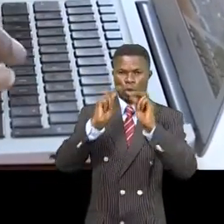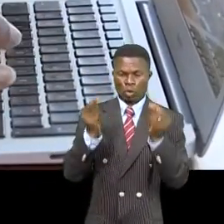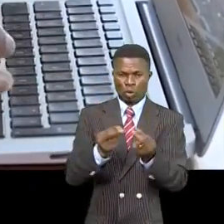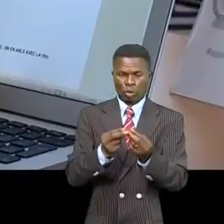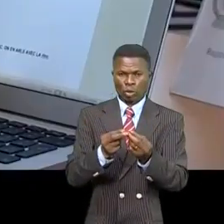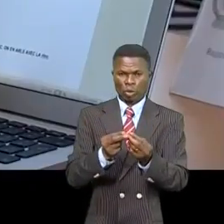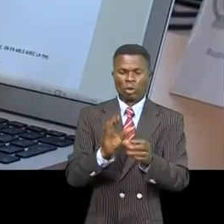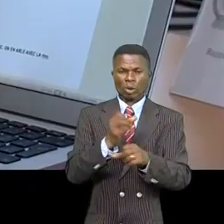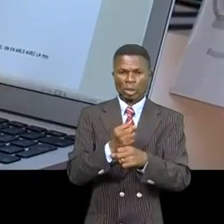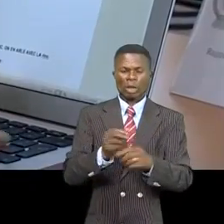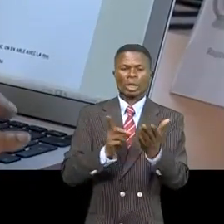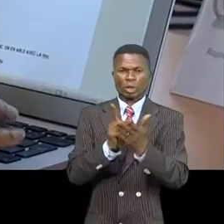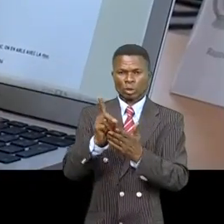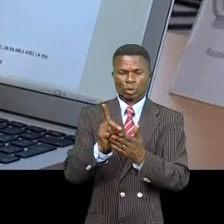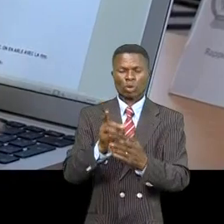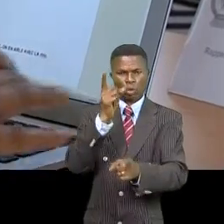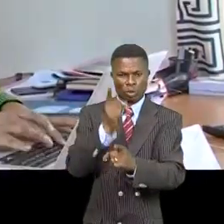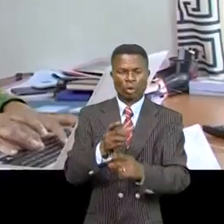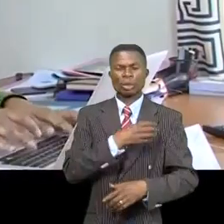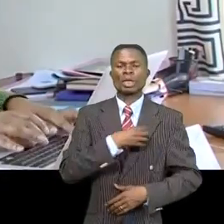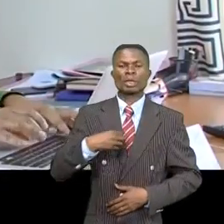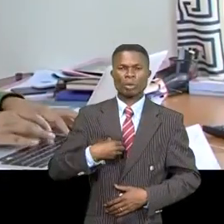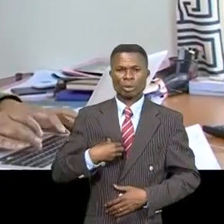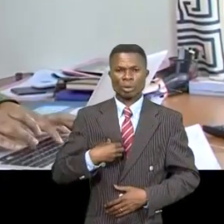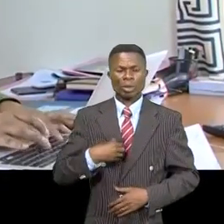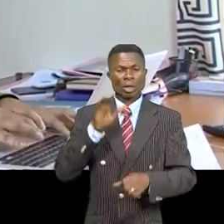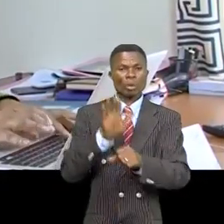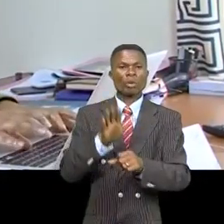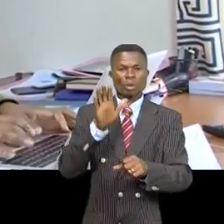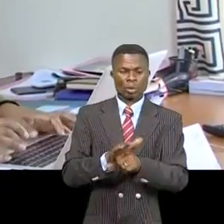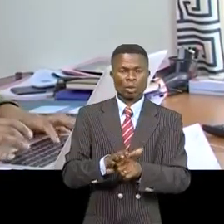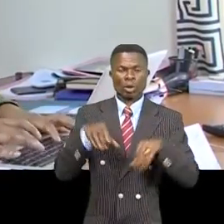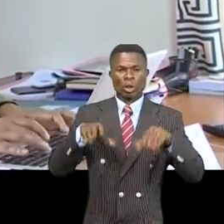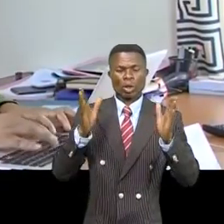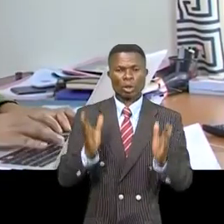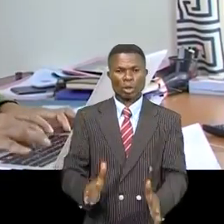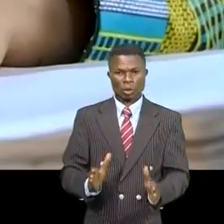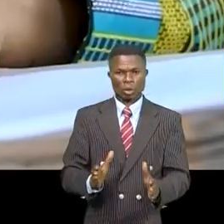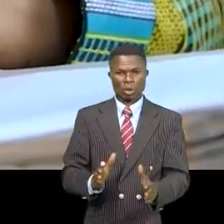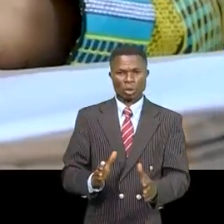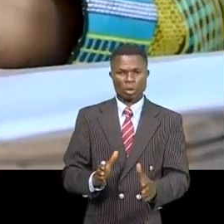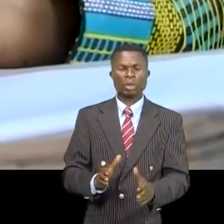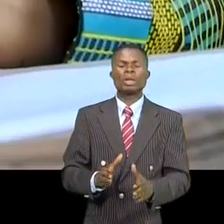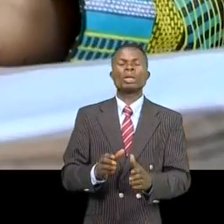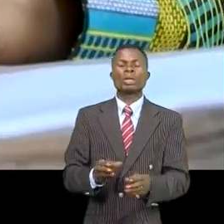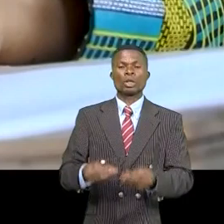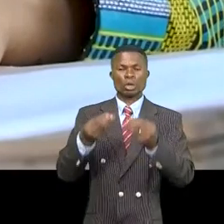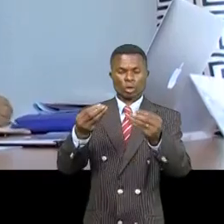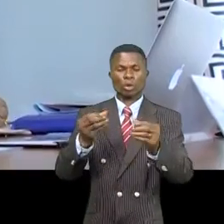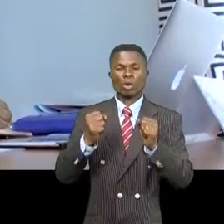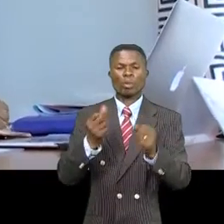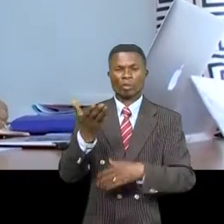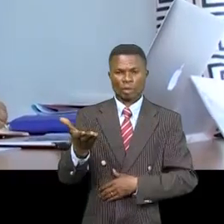associations des droits spécifiques des femmes. Ils sont nombreux, ces Congolais sur qui un abus de pouvoir a été exercé.